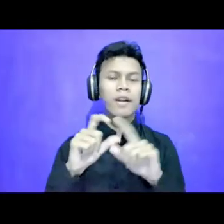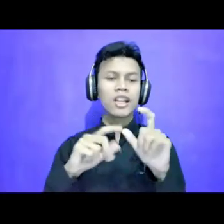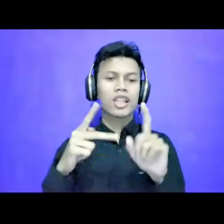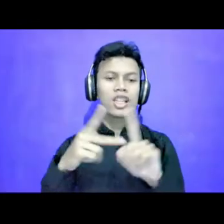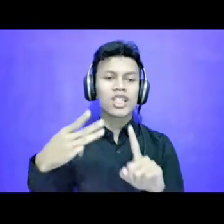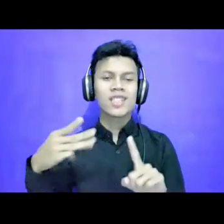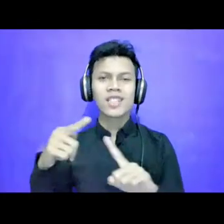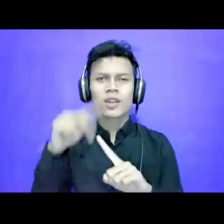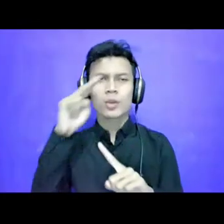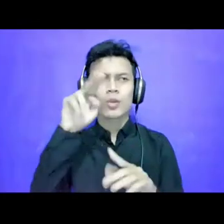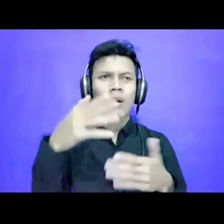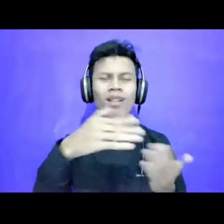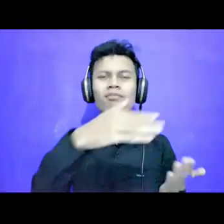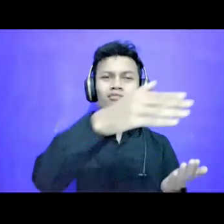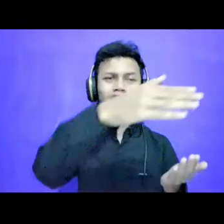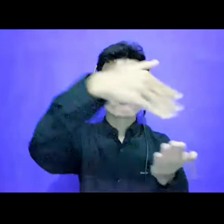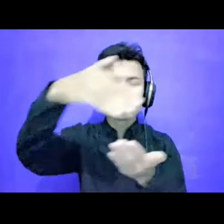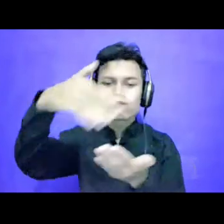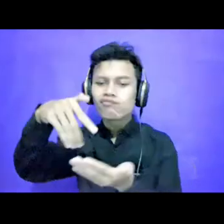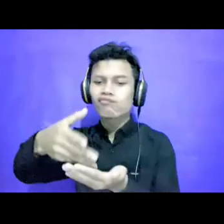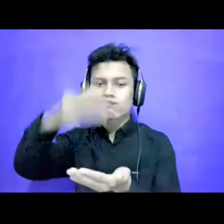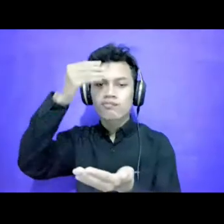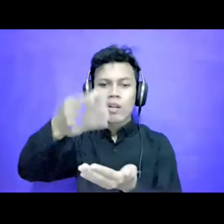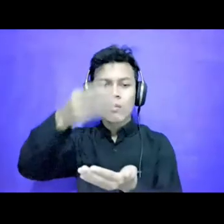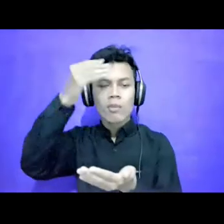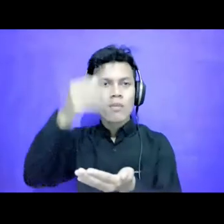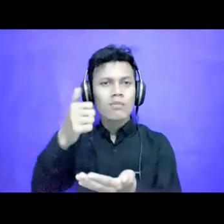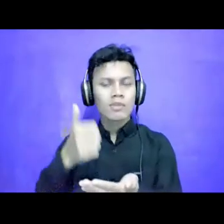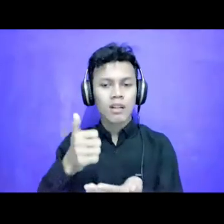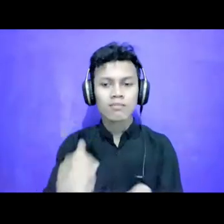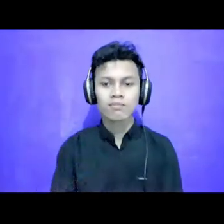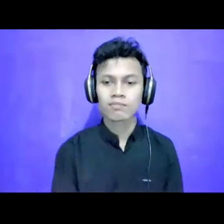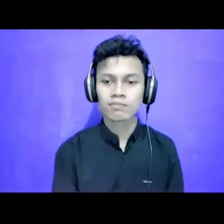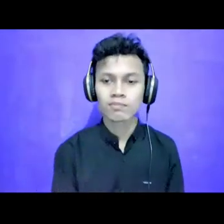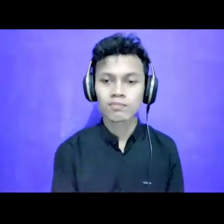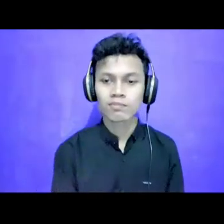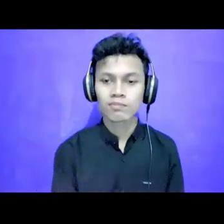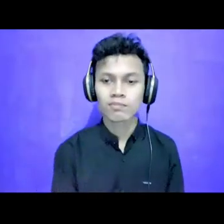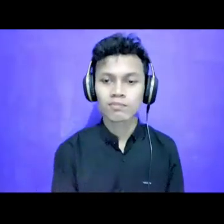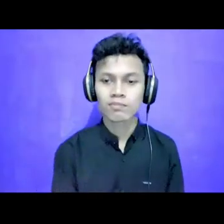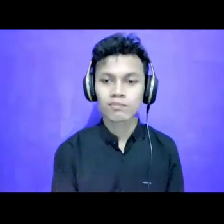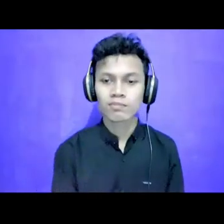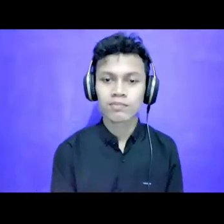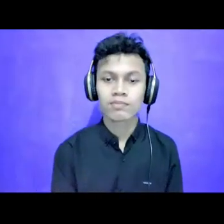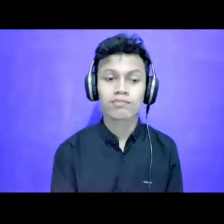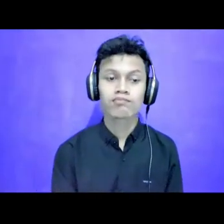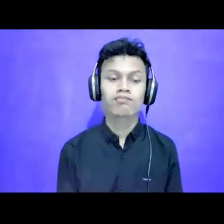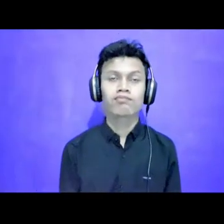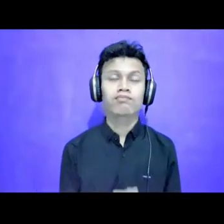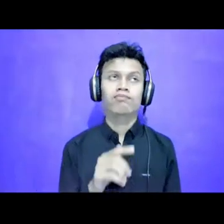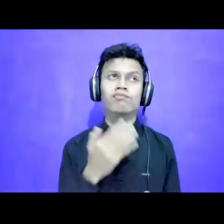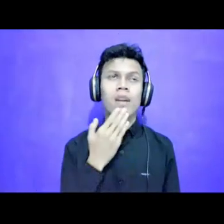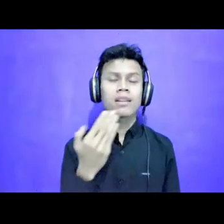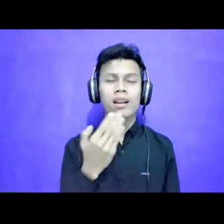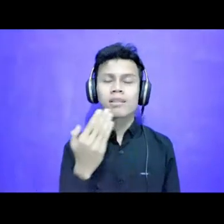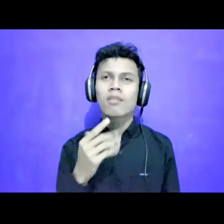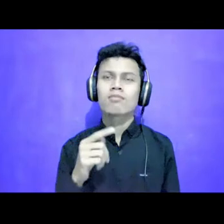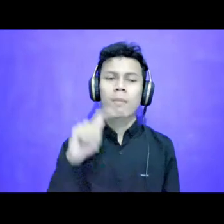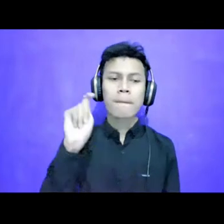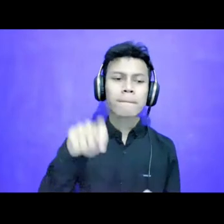Memahami Data Biasanya Yang Dipakai Itu Adalah Ini Apa Namanya